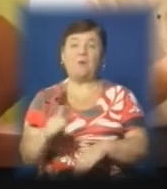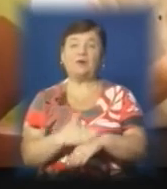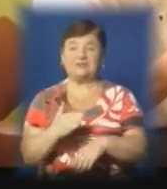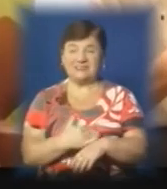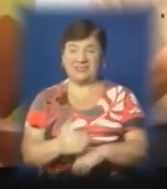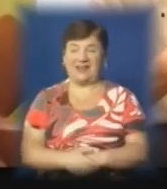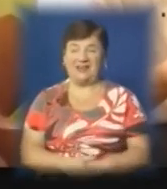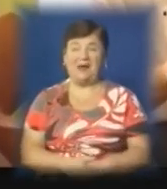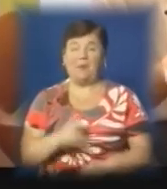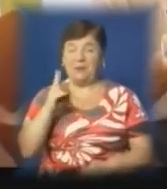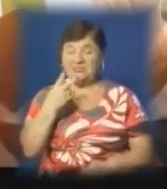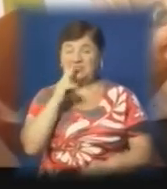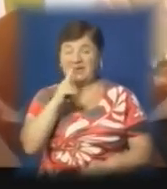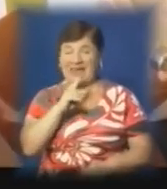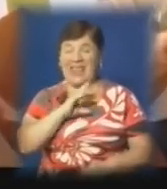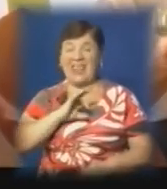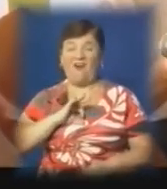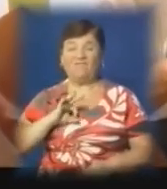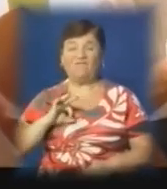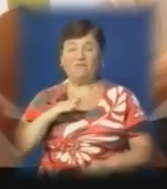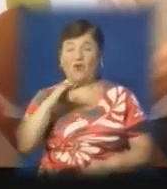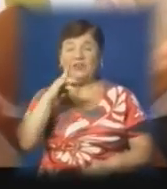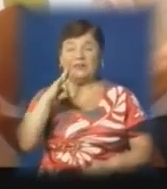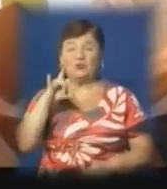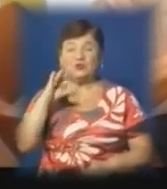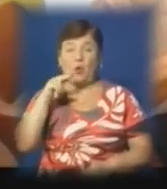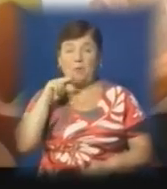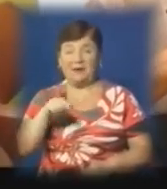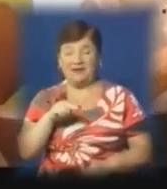Бачиш, який фанілоскоп має лікаря. Це основний інструмент, бачиш, і одразу можна послухати.